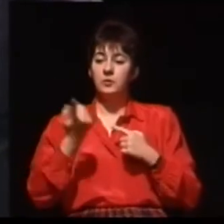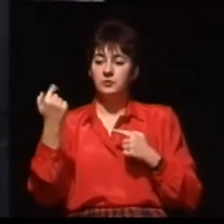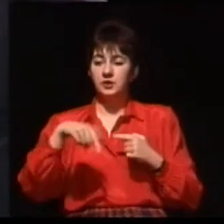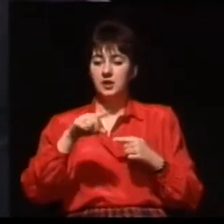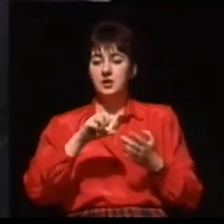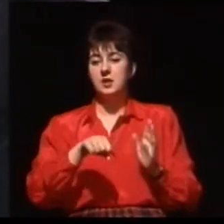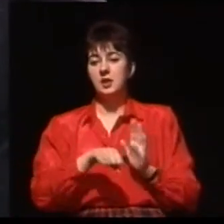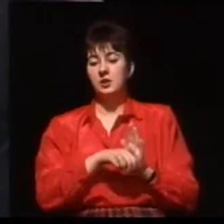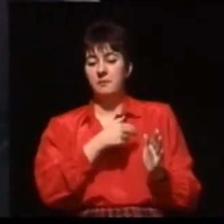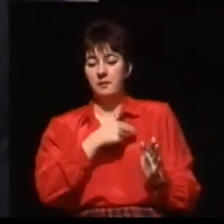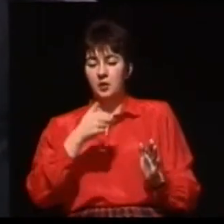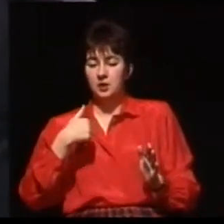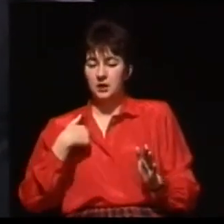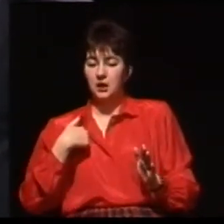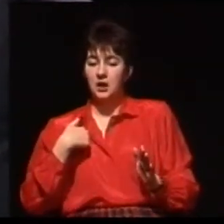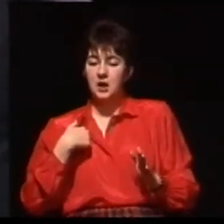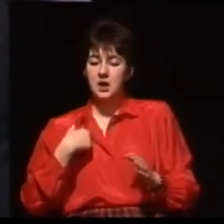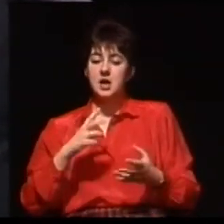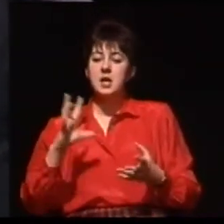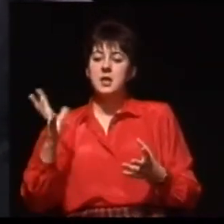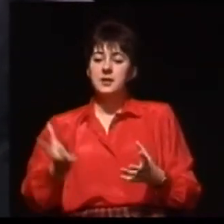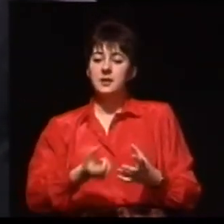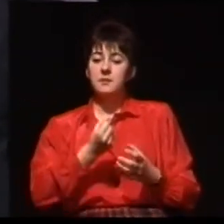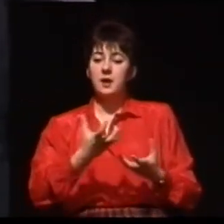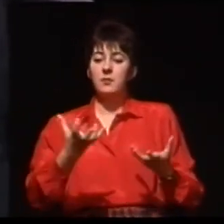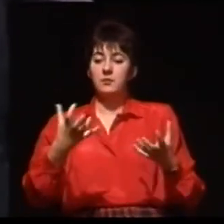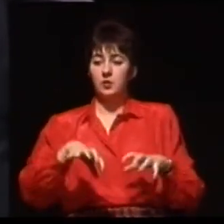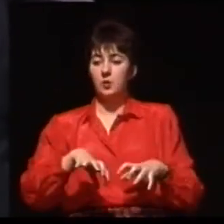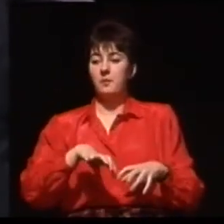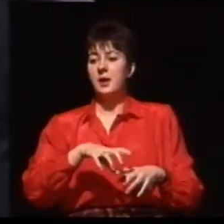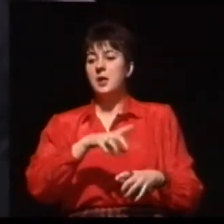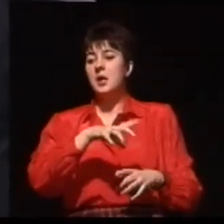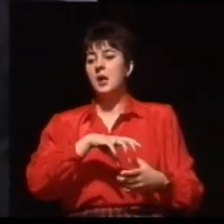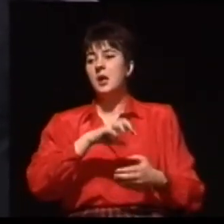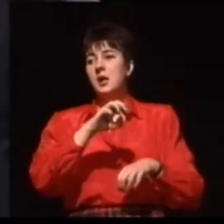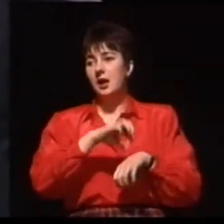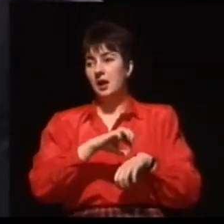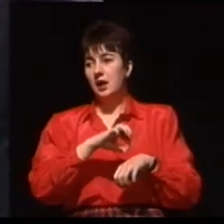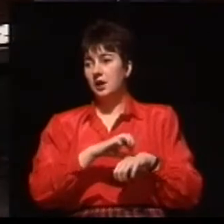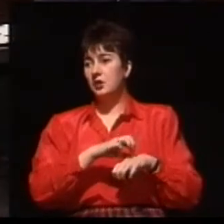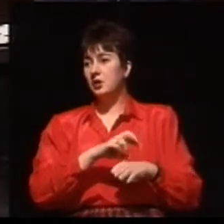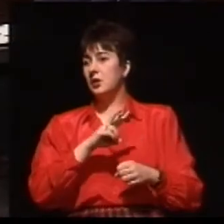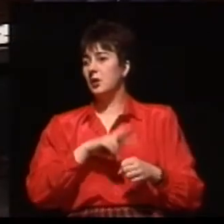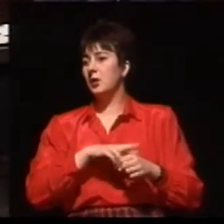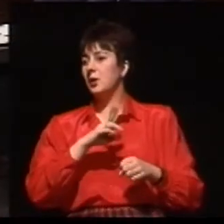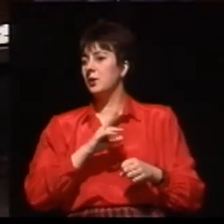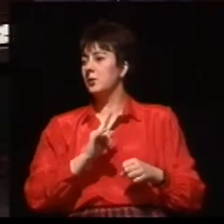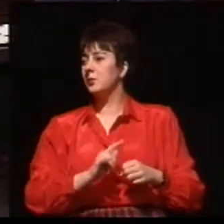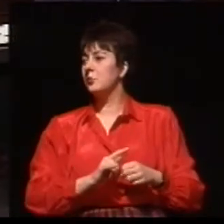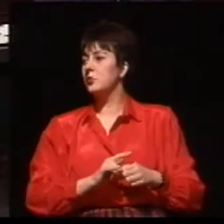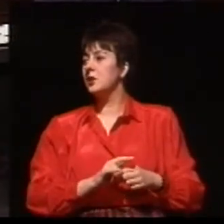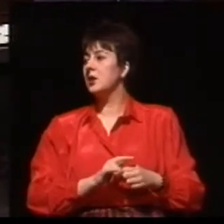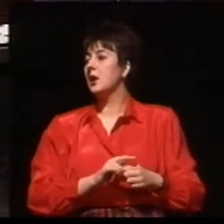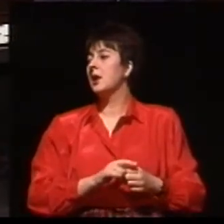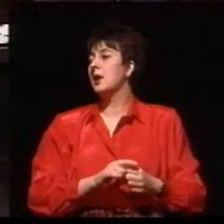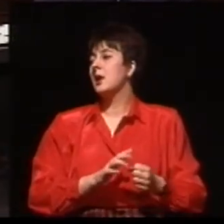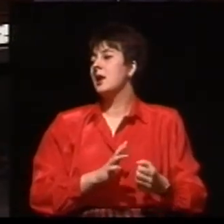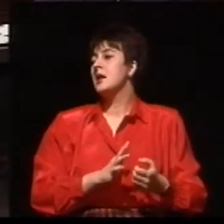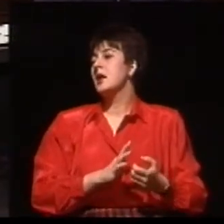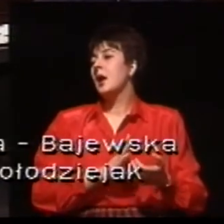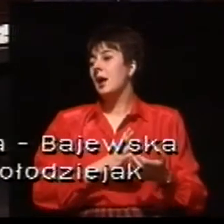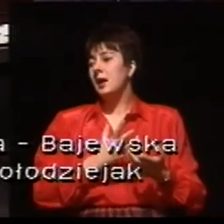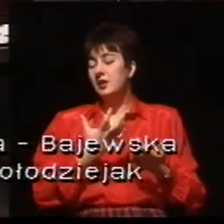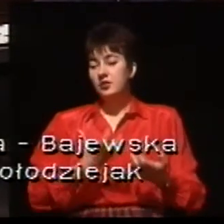nie są to rzeczy, których nie możemy się nauczyć. Natomiast po drodze musimy pokonać parę